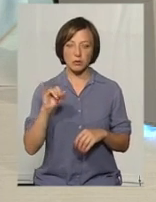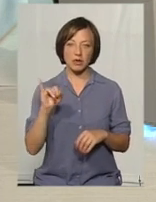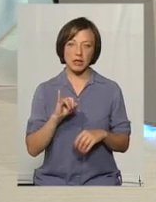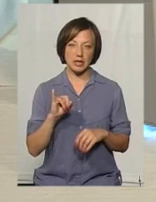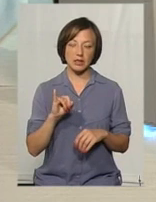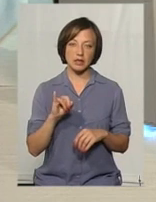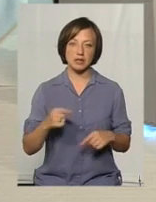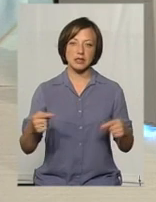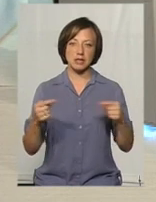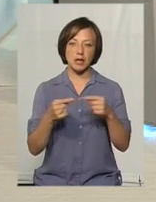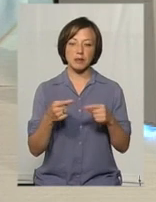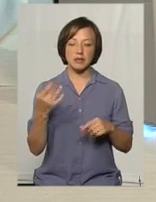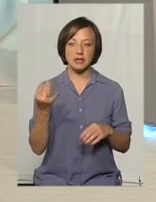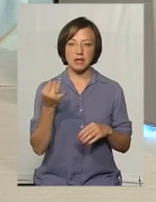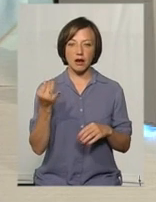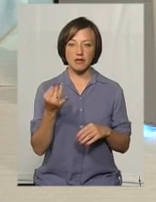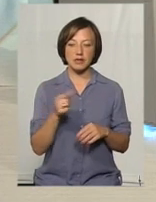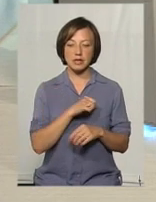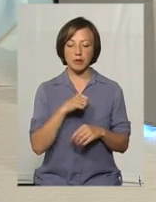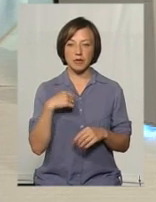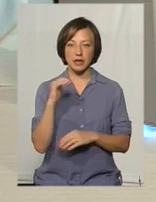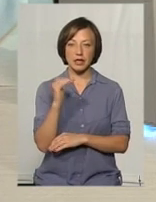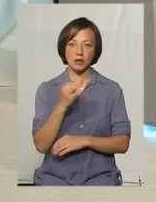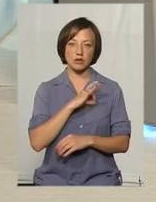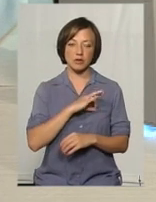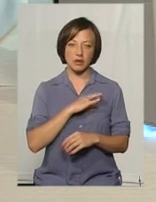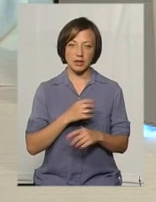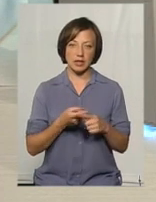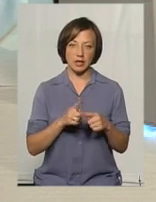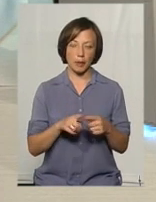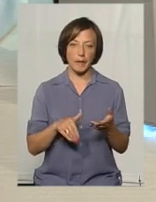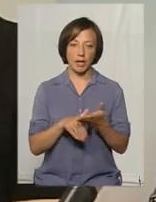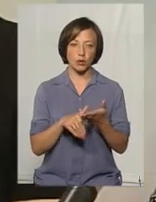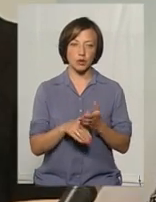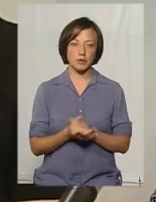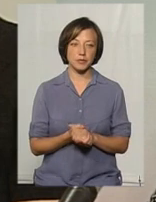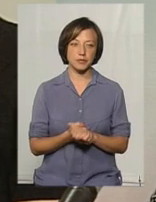саме зацікавленістю самих дітей до застосування, використання таких методик.